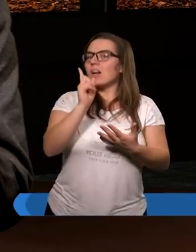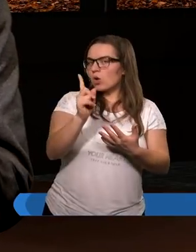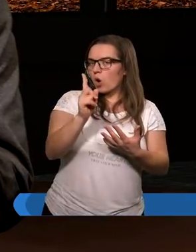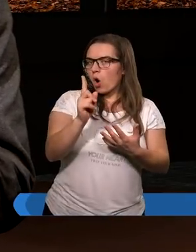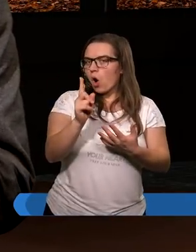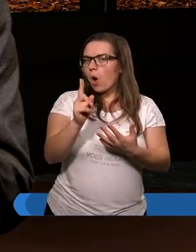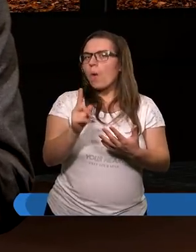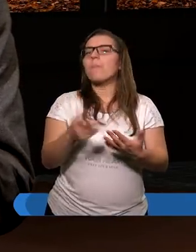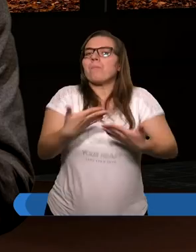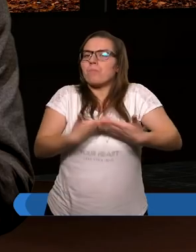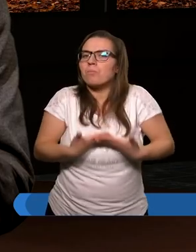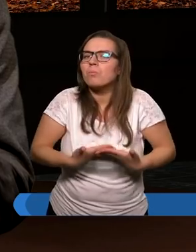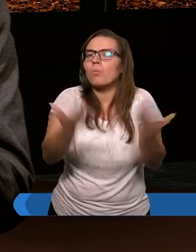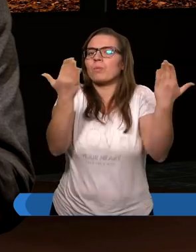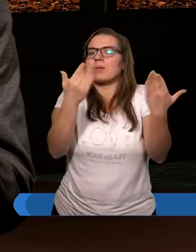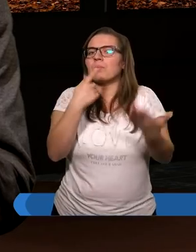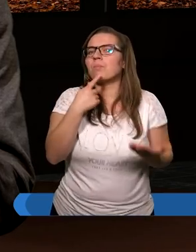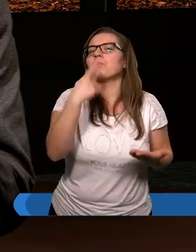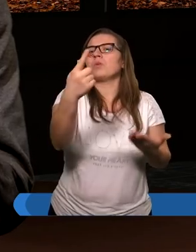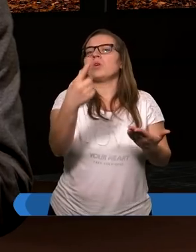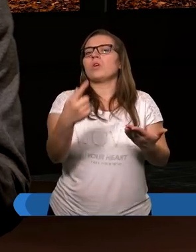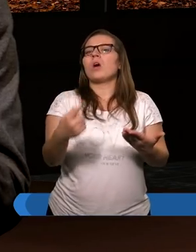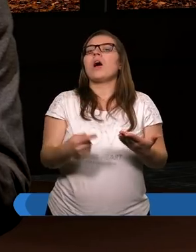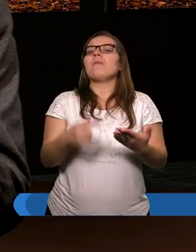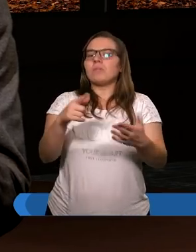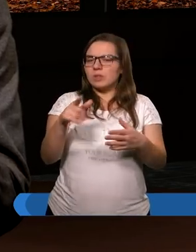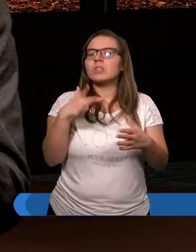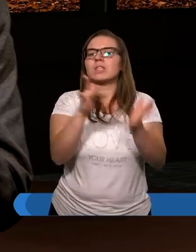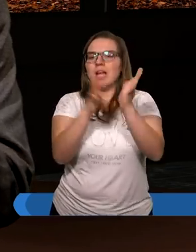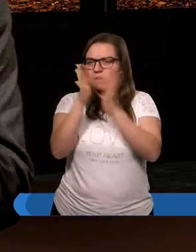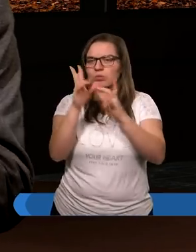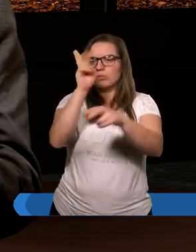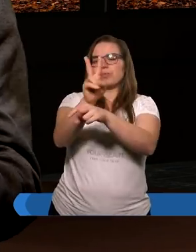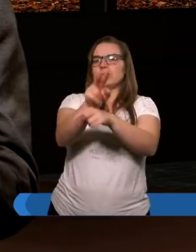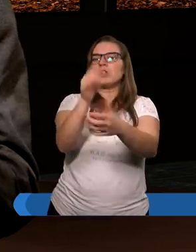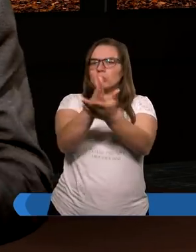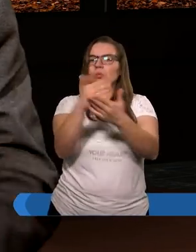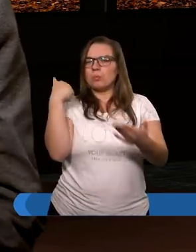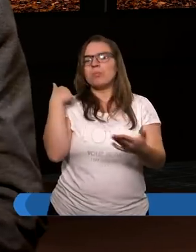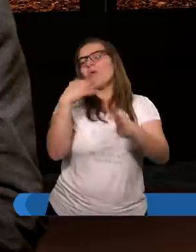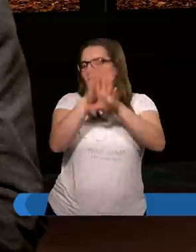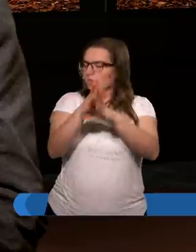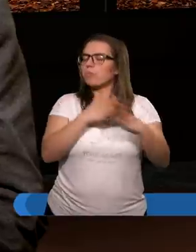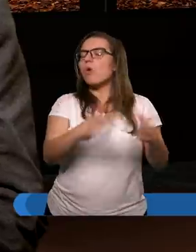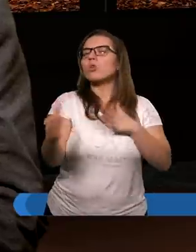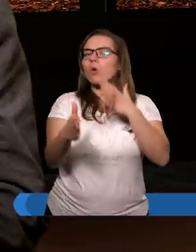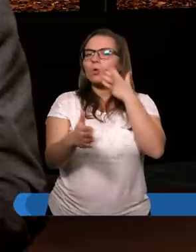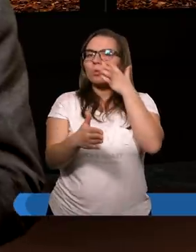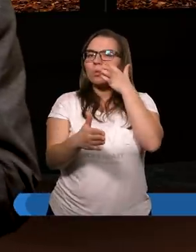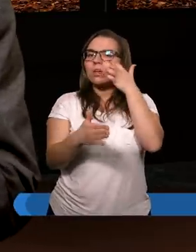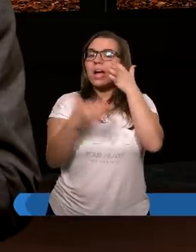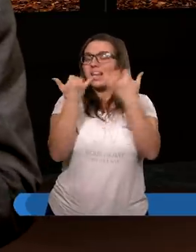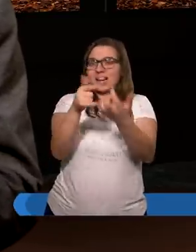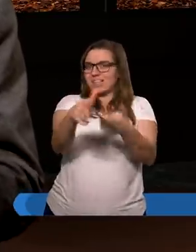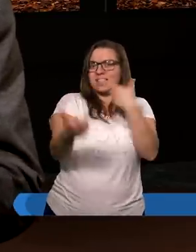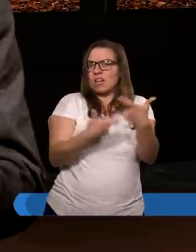tylko publicznie powiedzieć, przekląć Jezusa i już było w porządku wszystko. Jeżeli